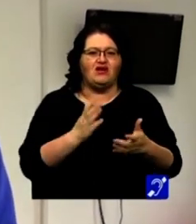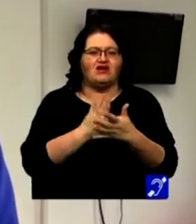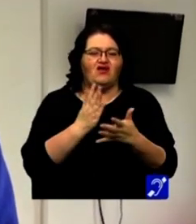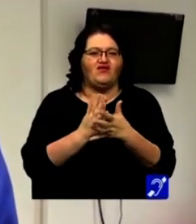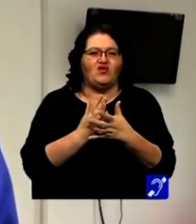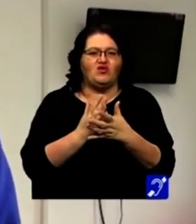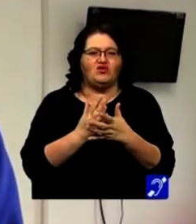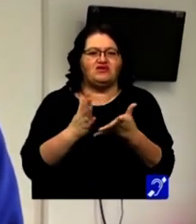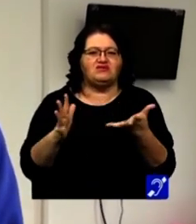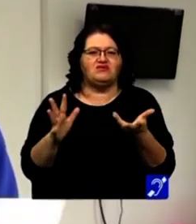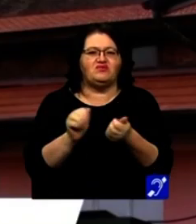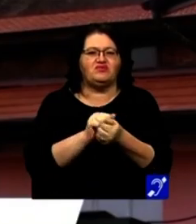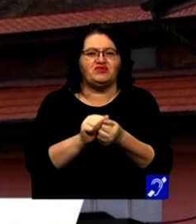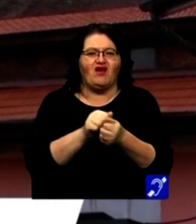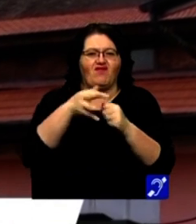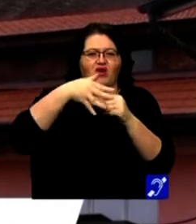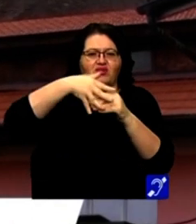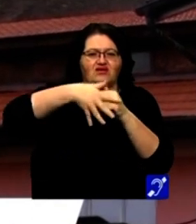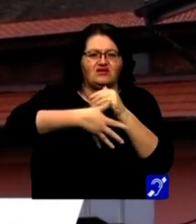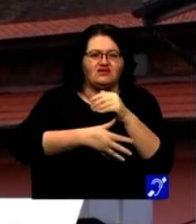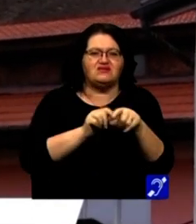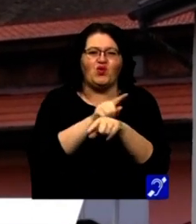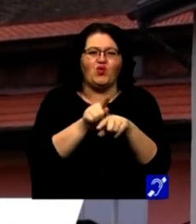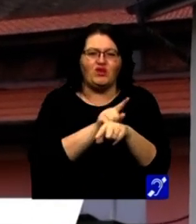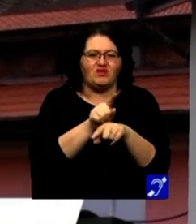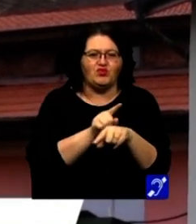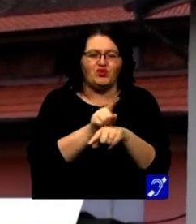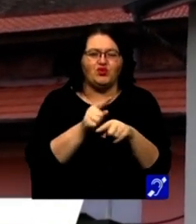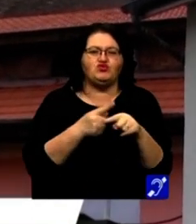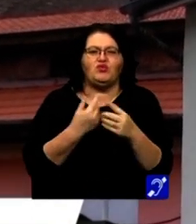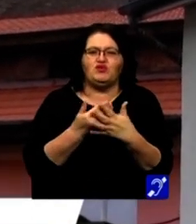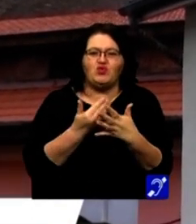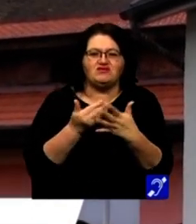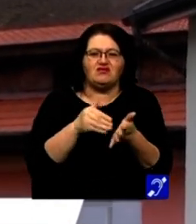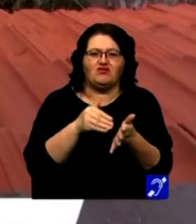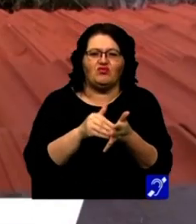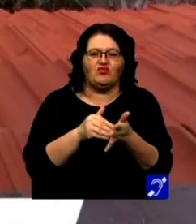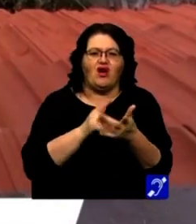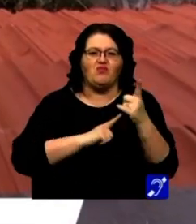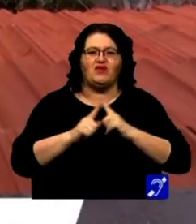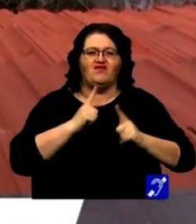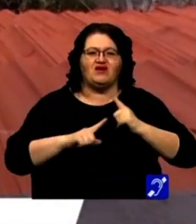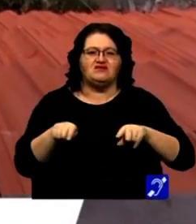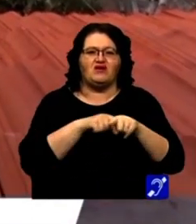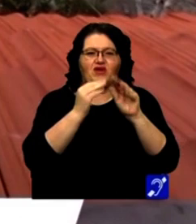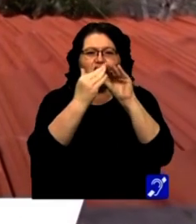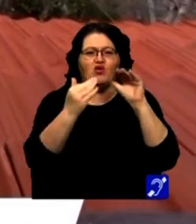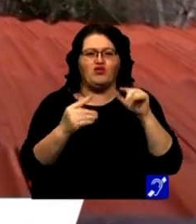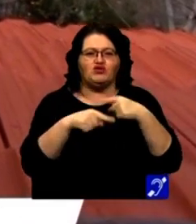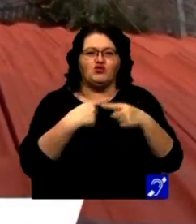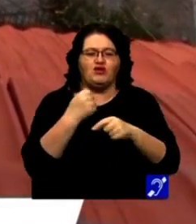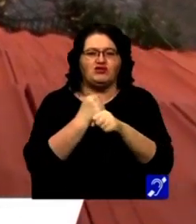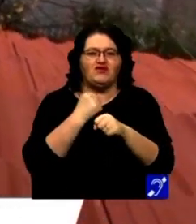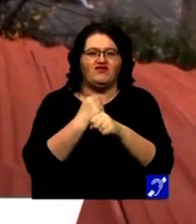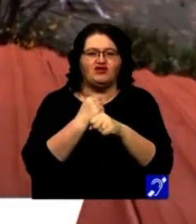fost cuprinse de diverse infiltrații de-a lungul timpului și atunci am preferat să repărăm acoperișul, iar ulterior să